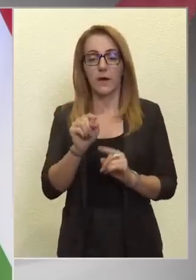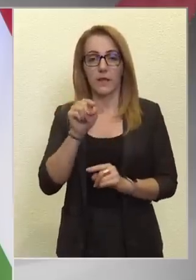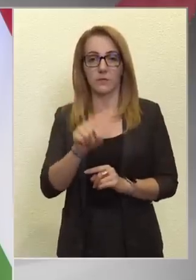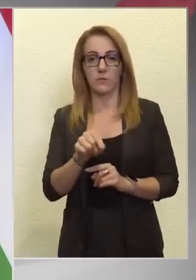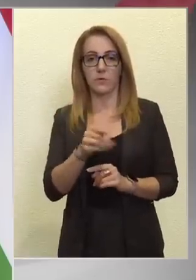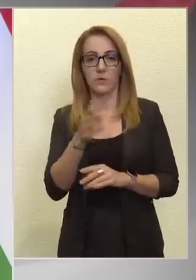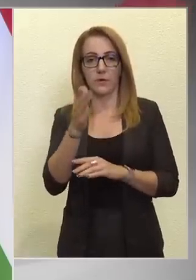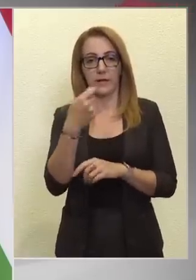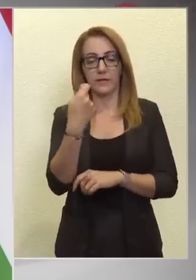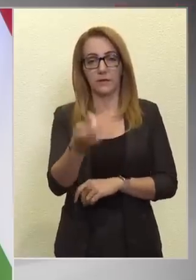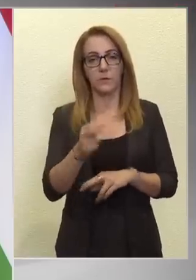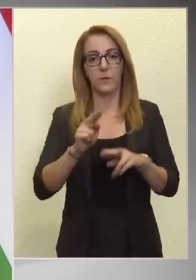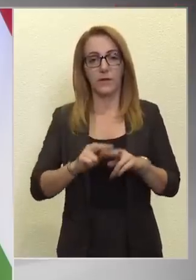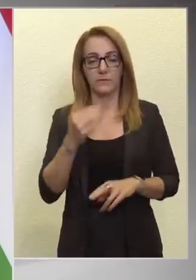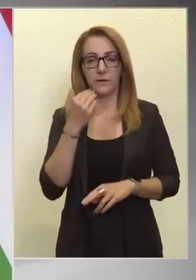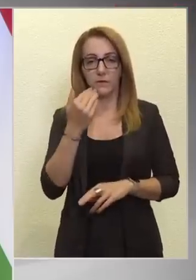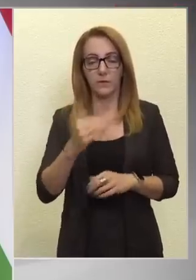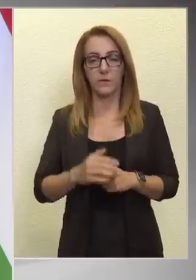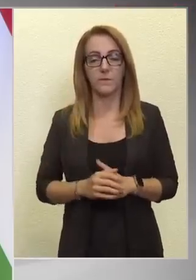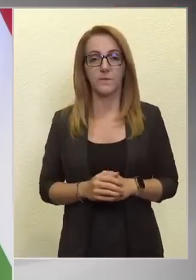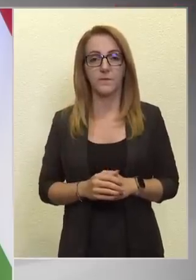irányadó. Rendben, köszönöm.